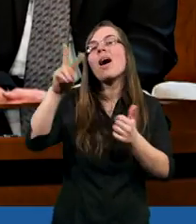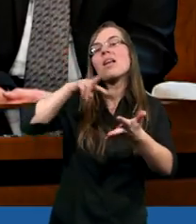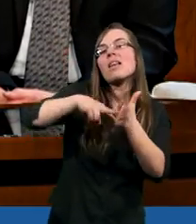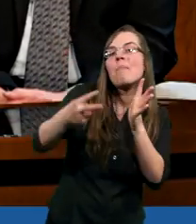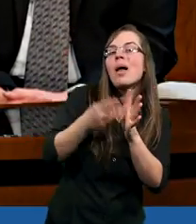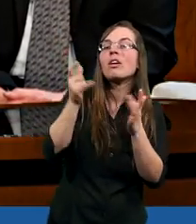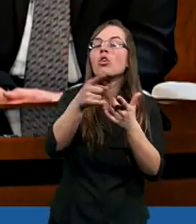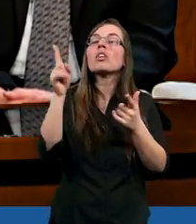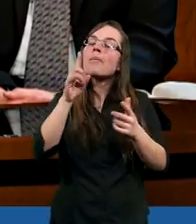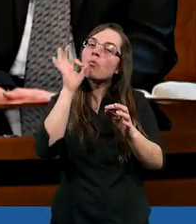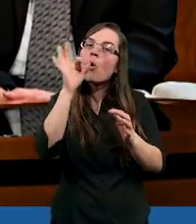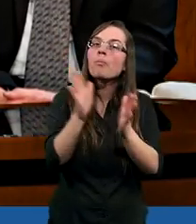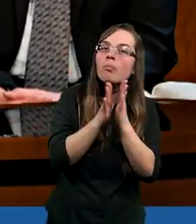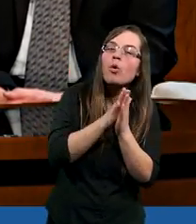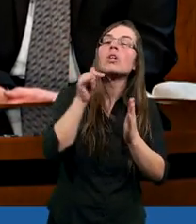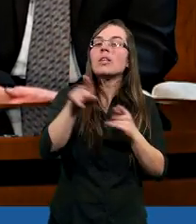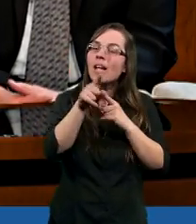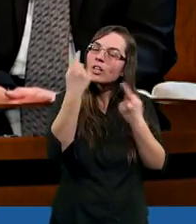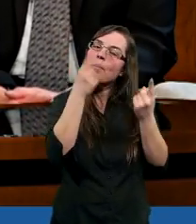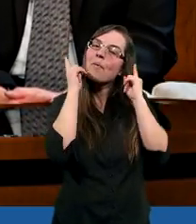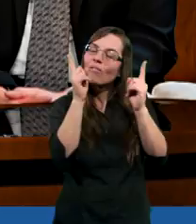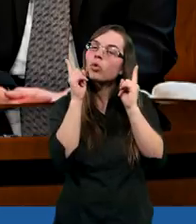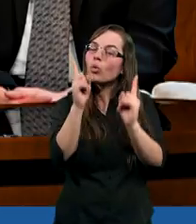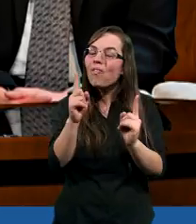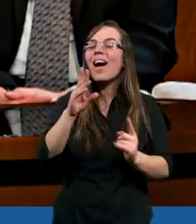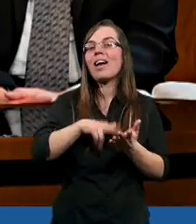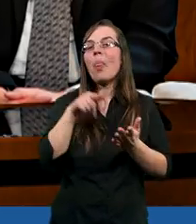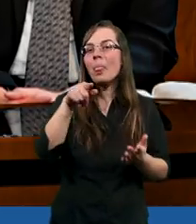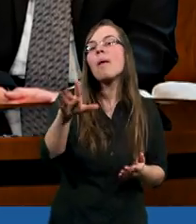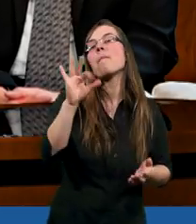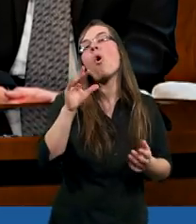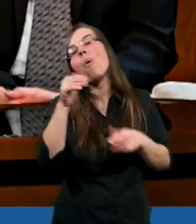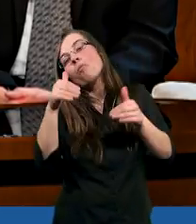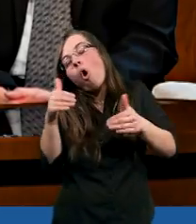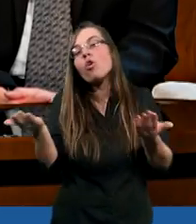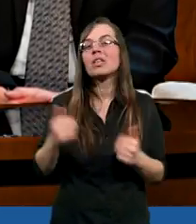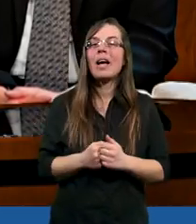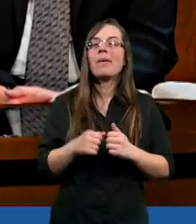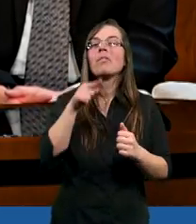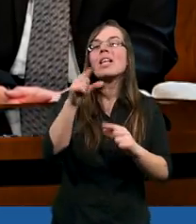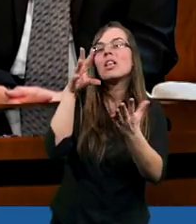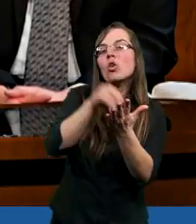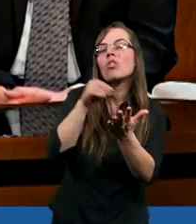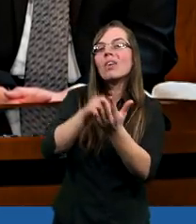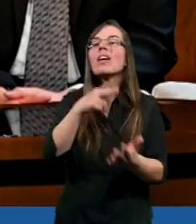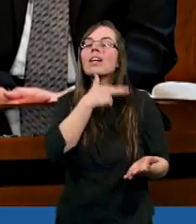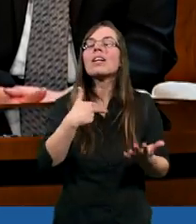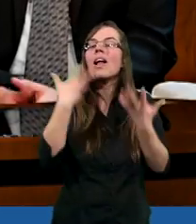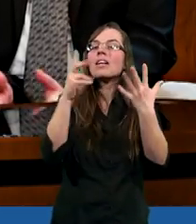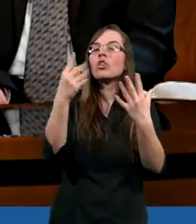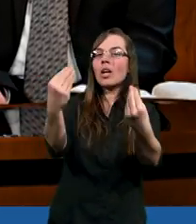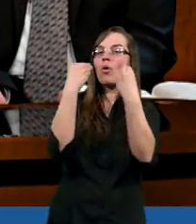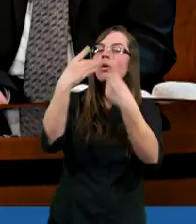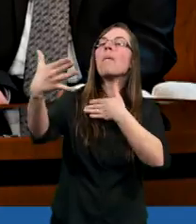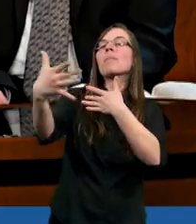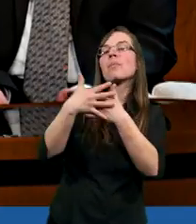chcemy i nawet dobrze się modlimy. I na to też trzeba zwrócić uwagę, bo być może te doświadczenie ma nas czegoś nauczyć,